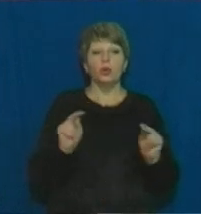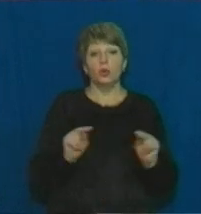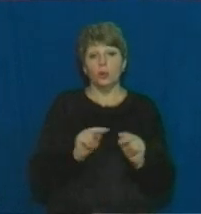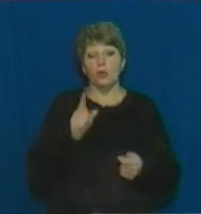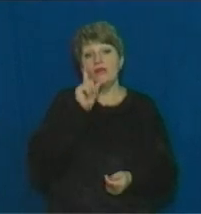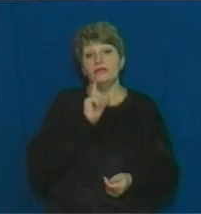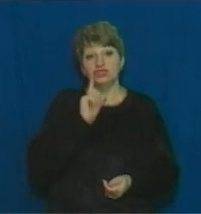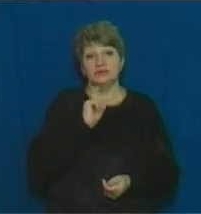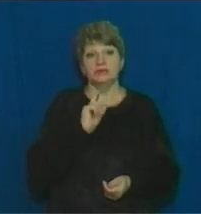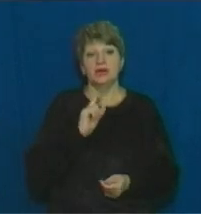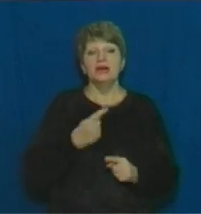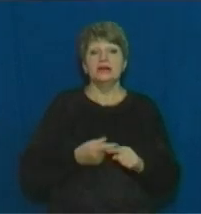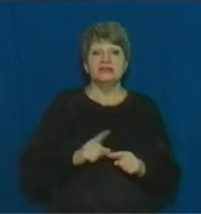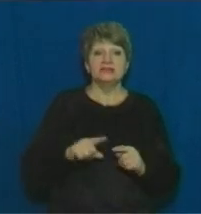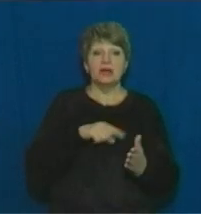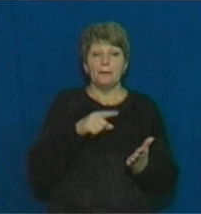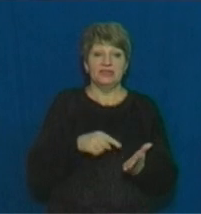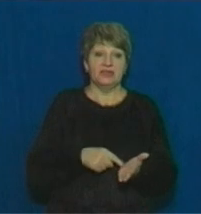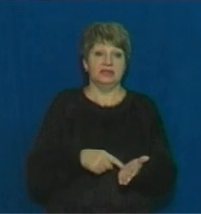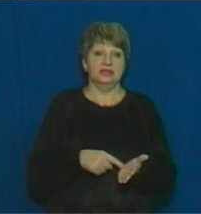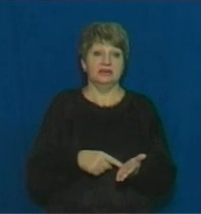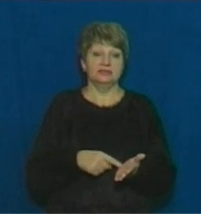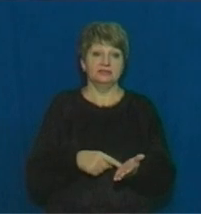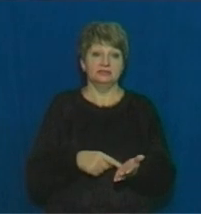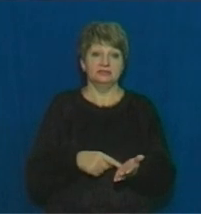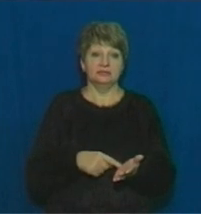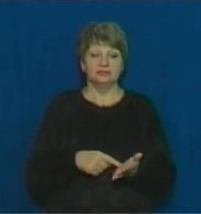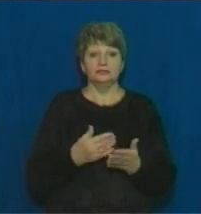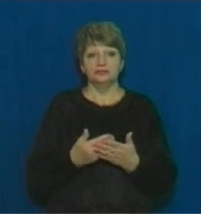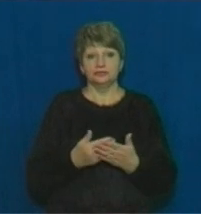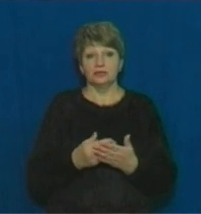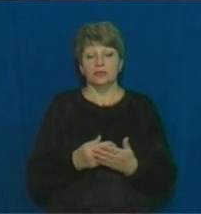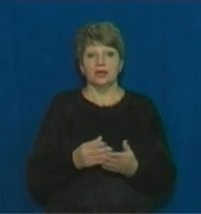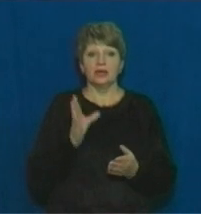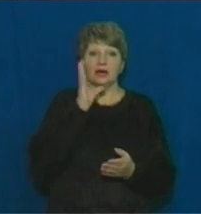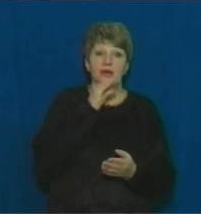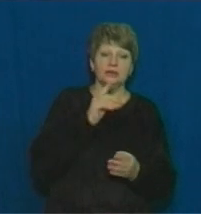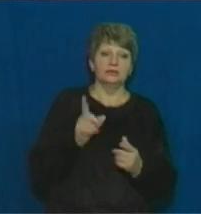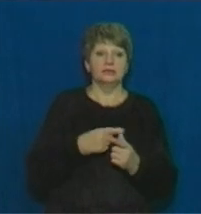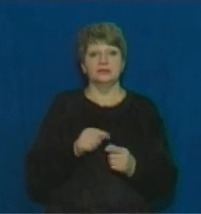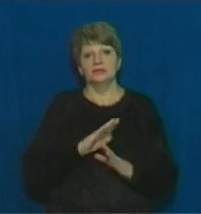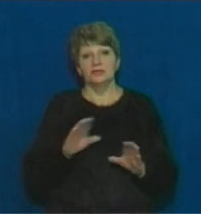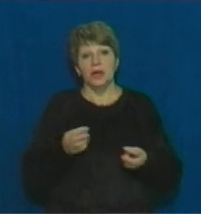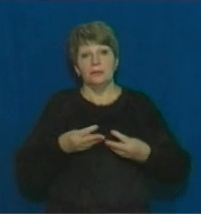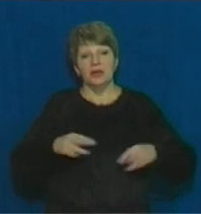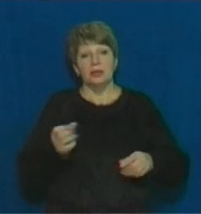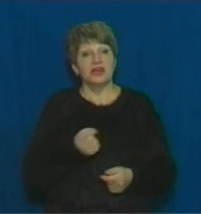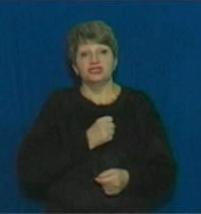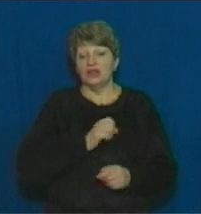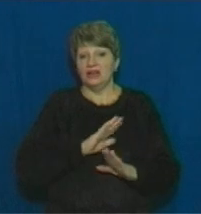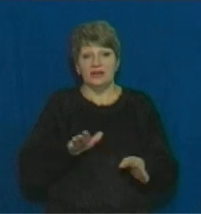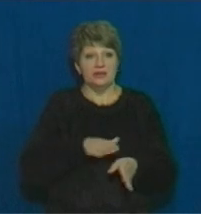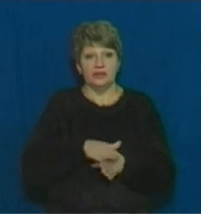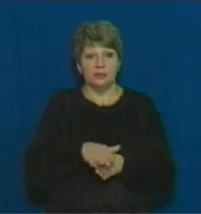тимчасово. Це питання виключно впорається, не впорається міністерство. На жаль, воно таки не впоралось,